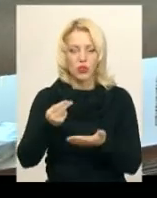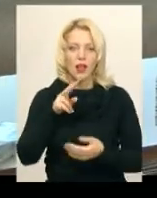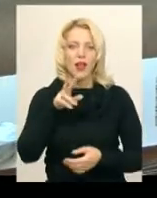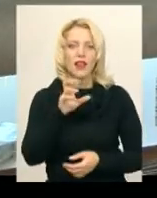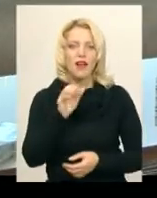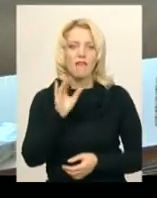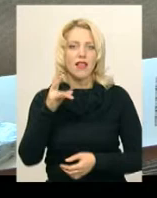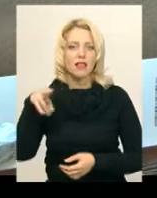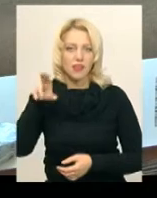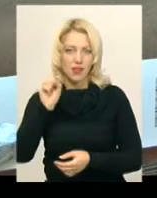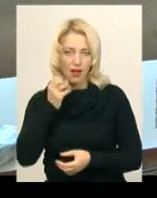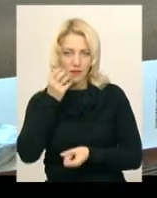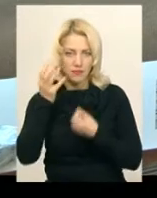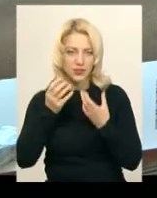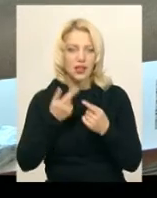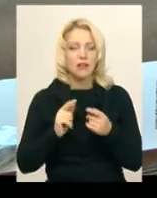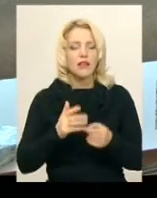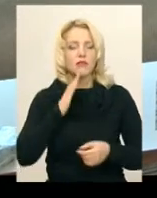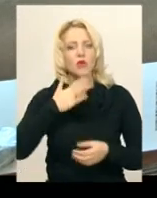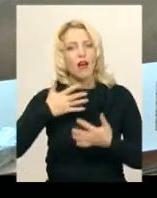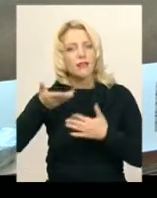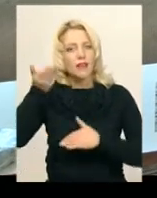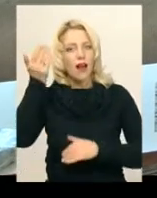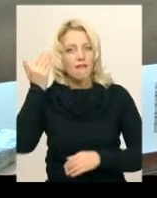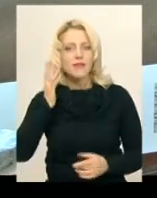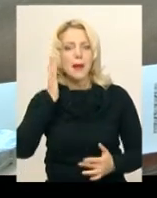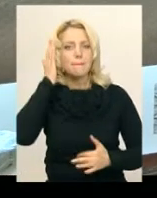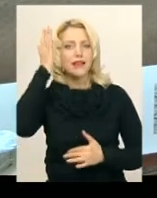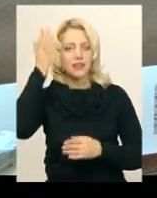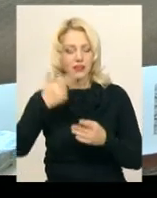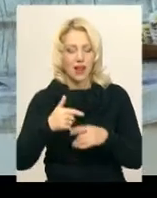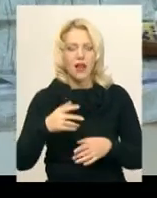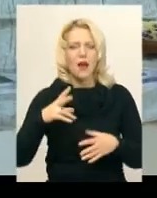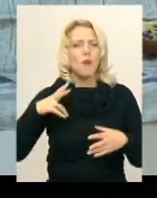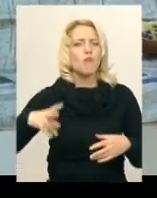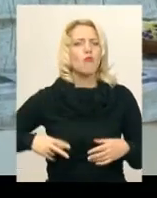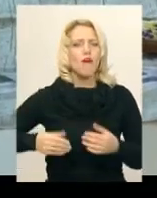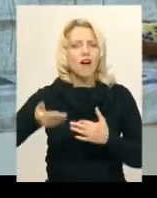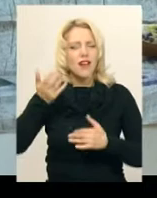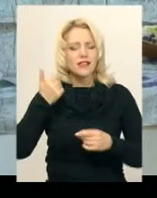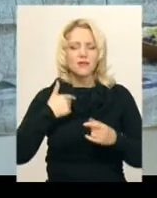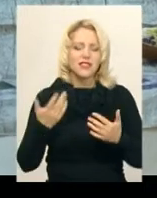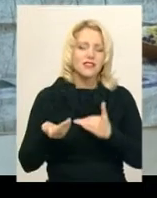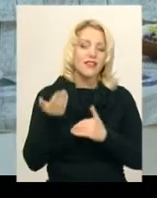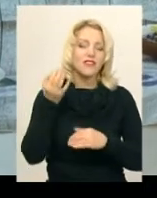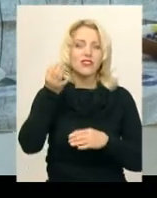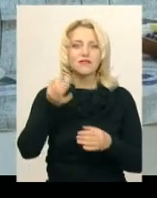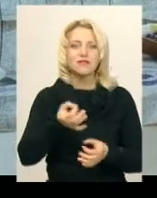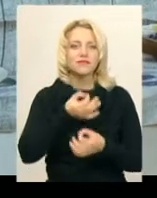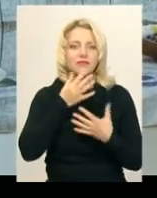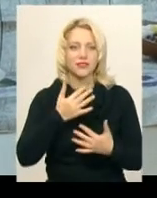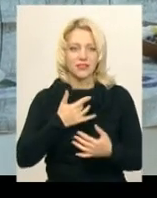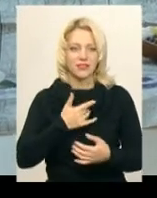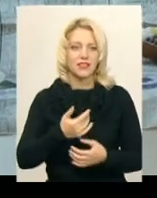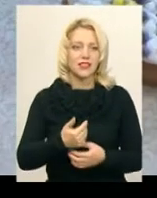лаванда – це моя давня мрія. Взагалі прованс мене це здавна цікавило. Хотілося, щоб це